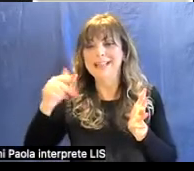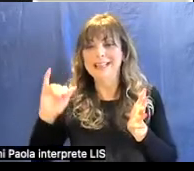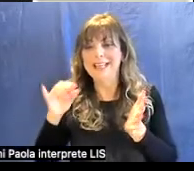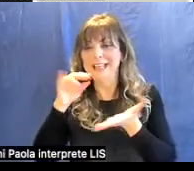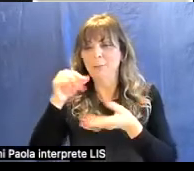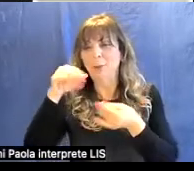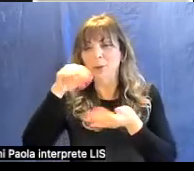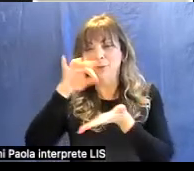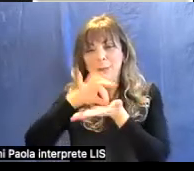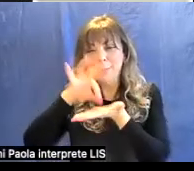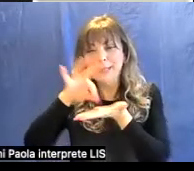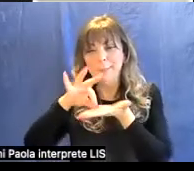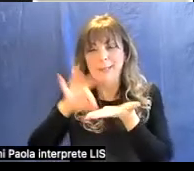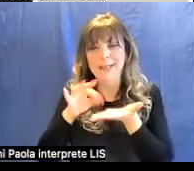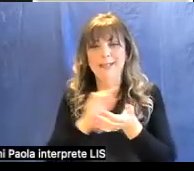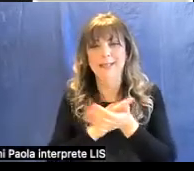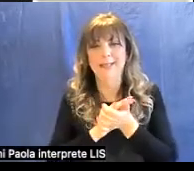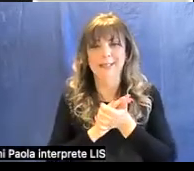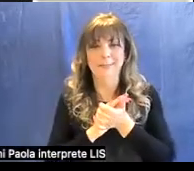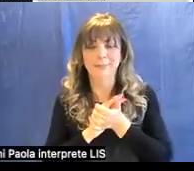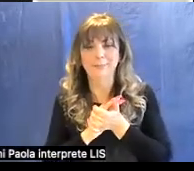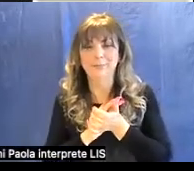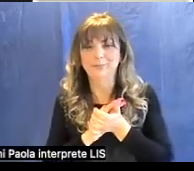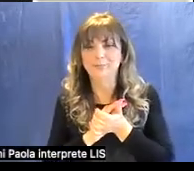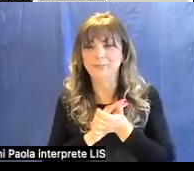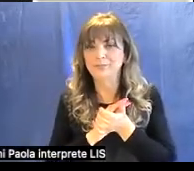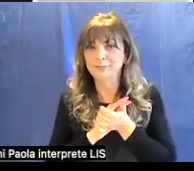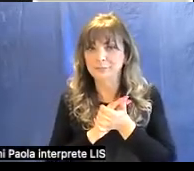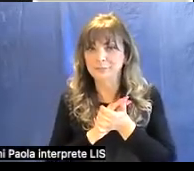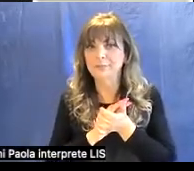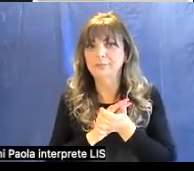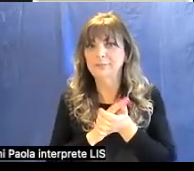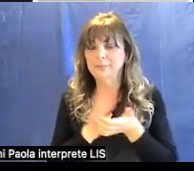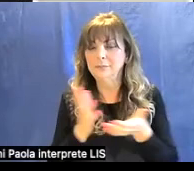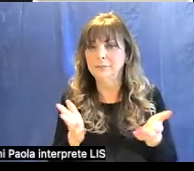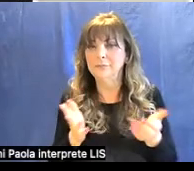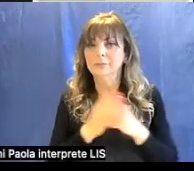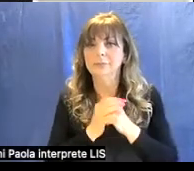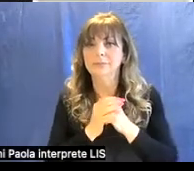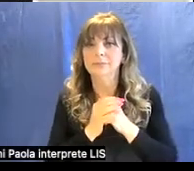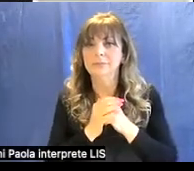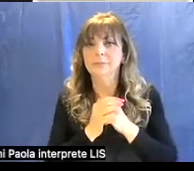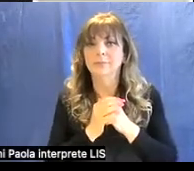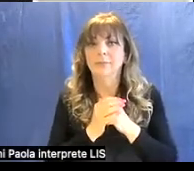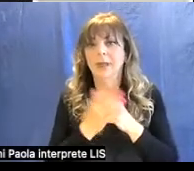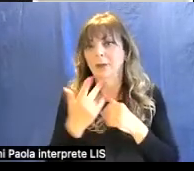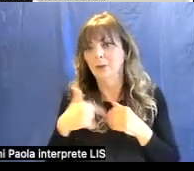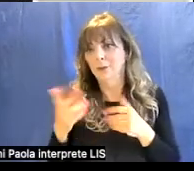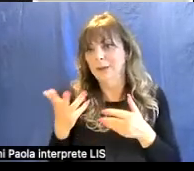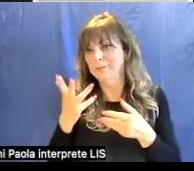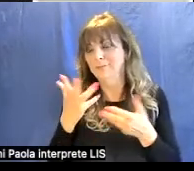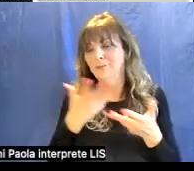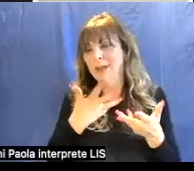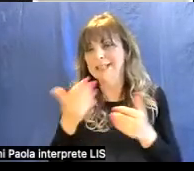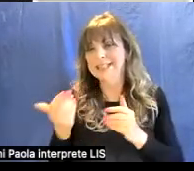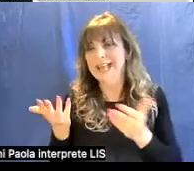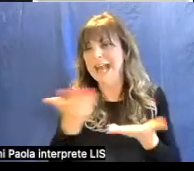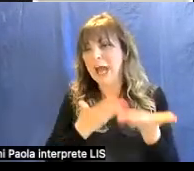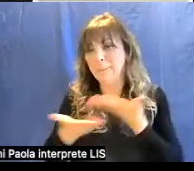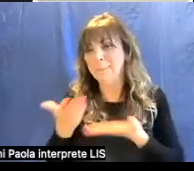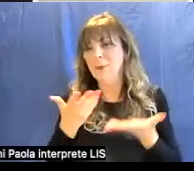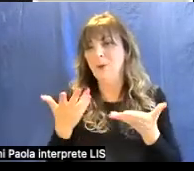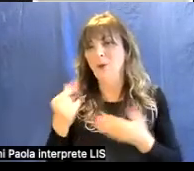questo scambio che abbiamo avuto per la mostra Fiori della Terra con Vanni Moggi Cecchi e quindi